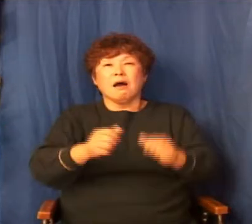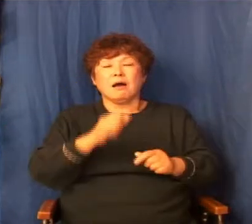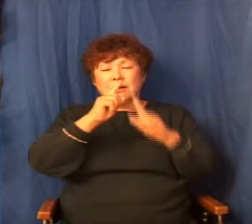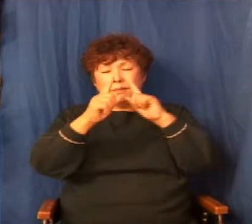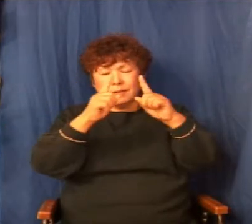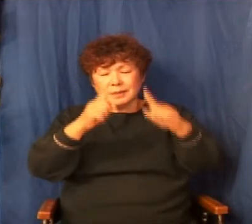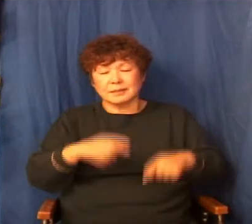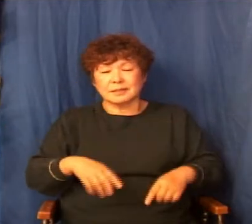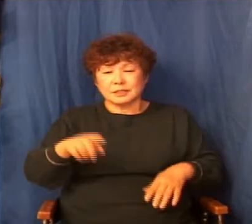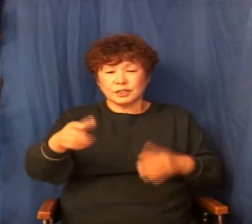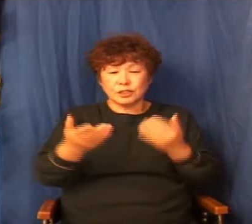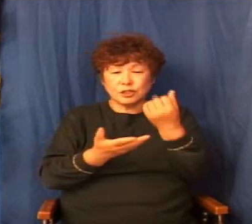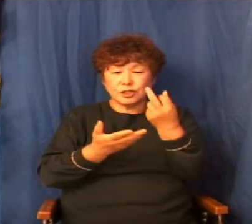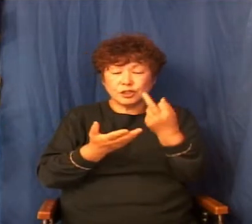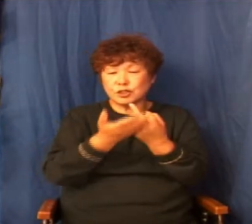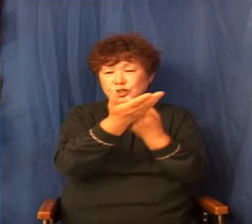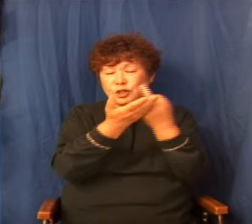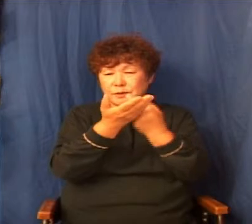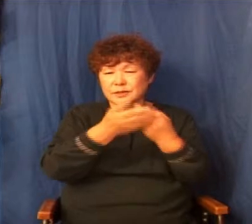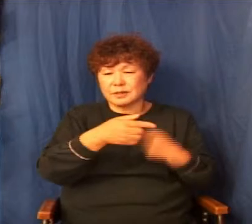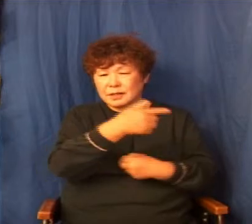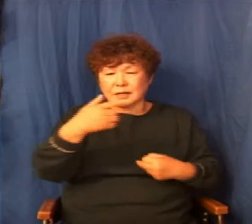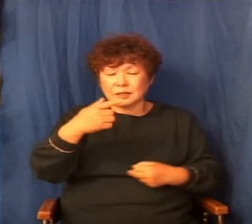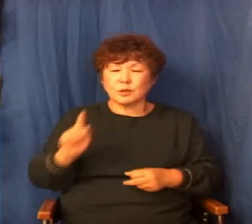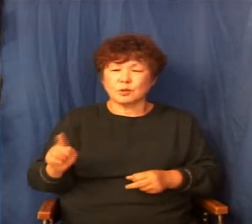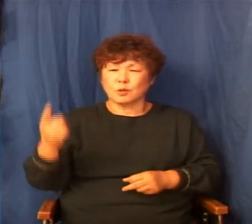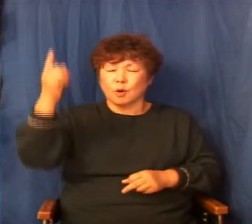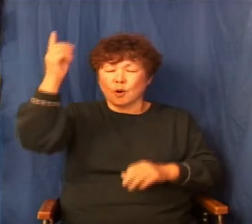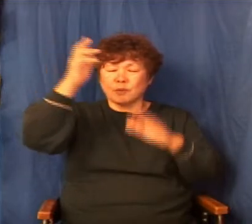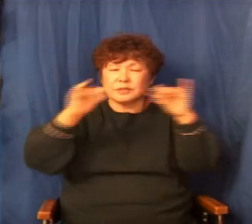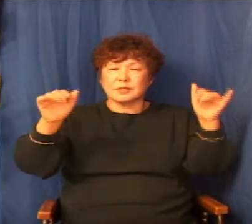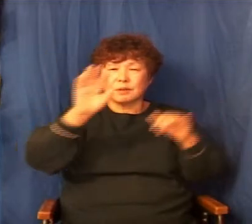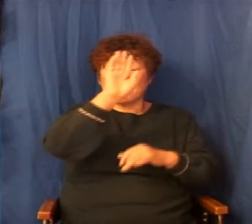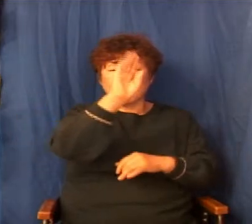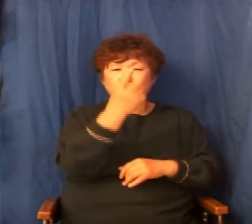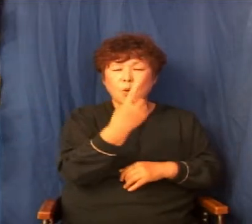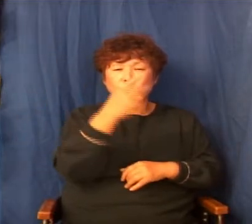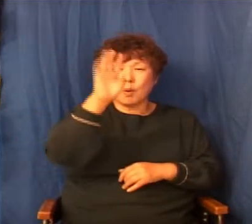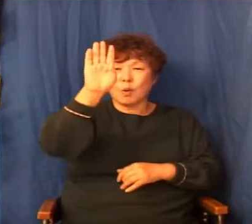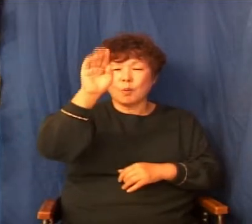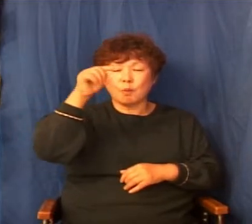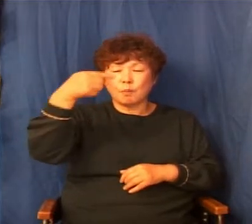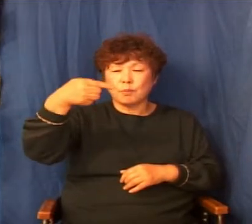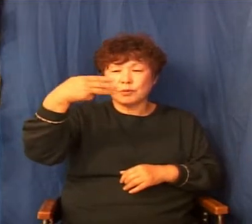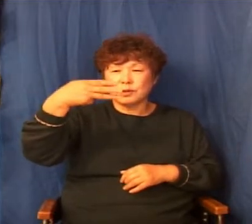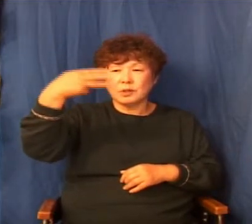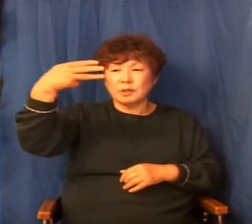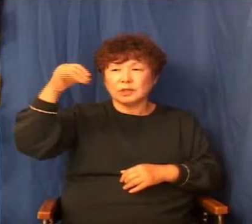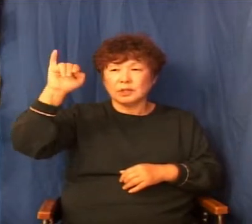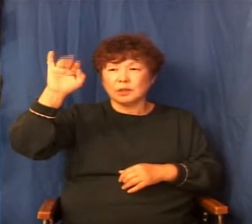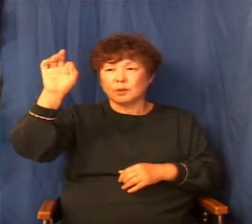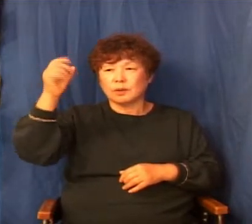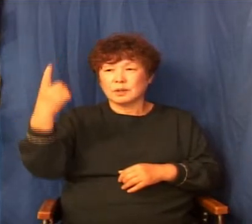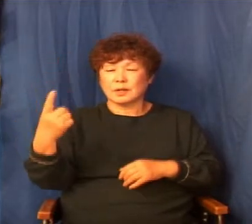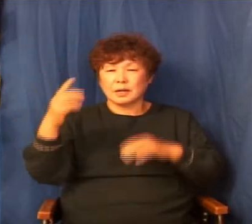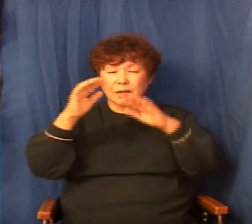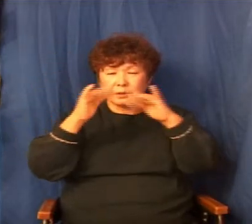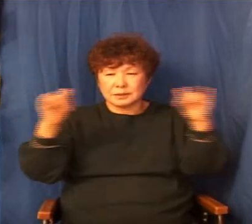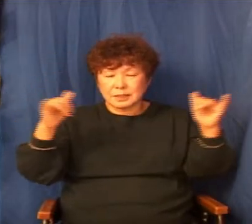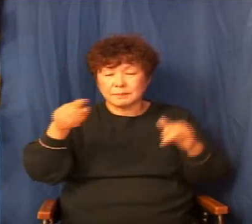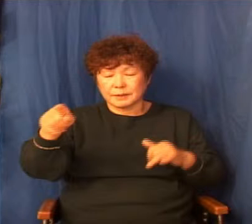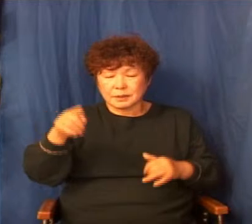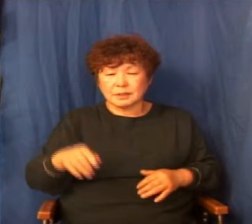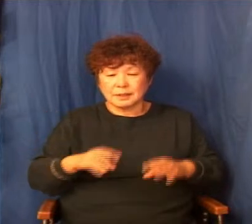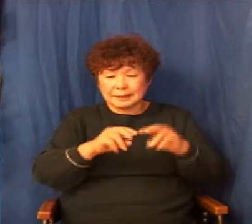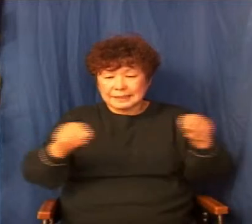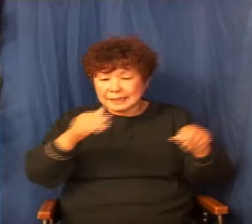이 섬에서 가장 높은 사람 보블리오라 하는 이가 그 근처에 토지가 있는지라 그가 우리를